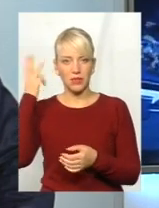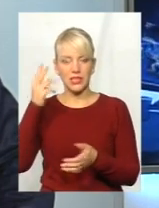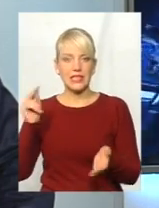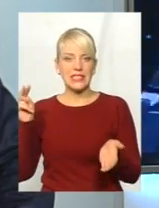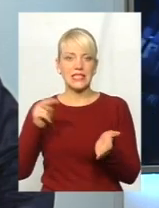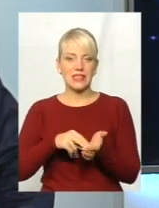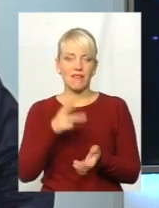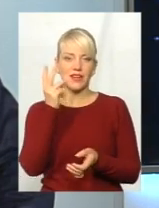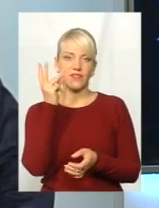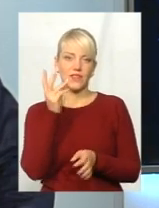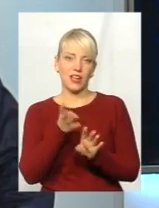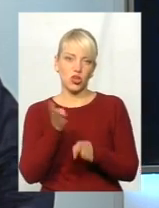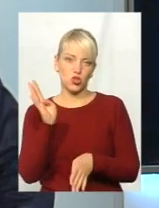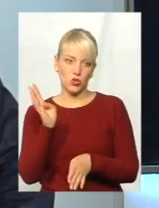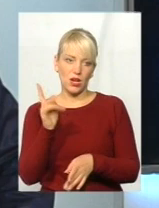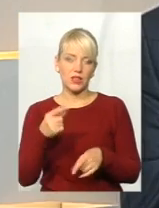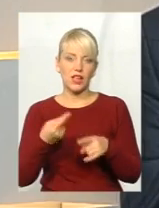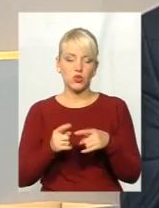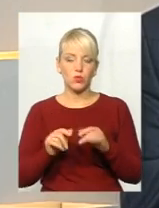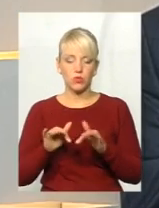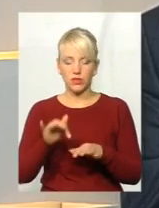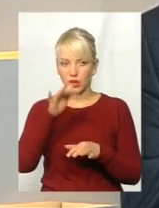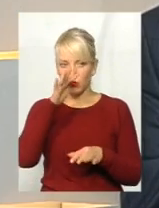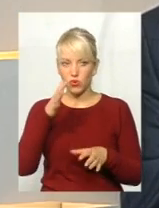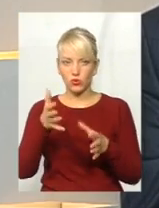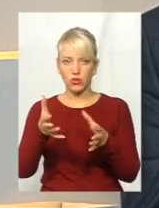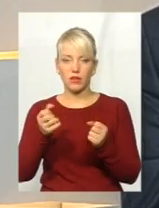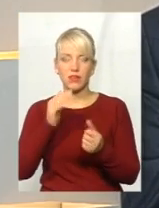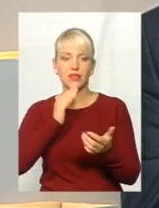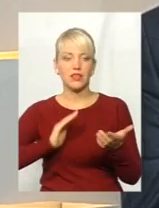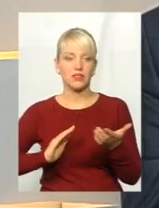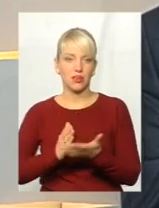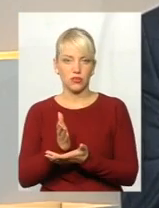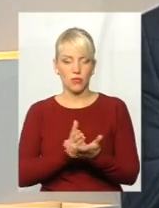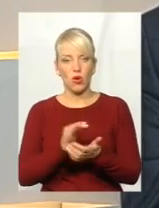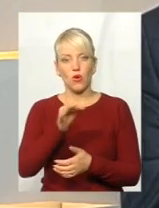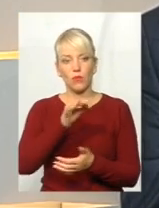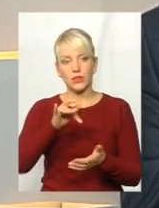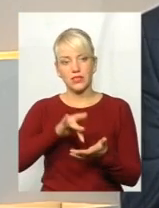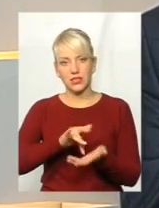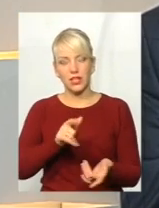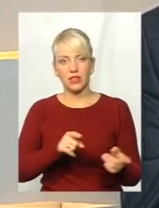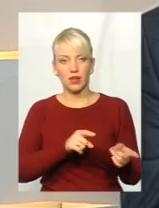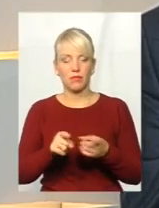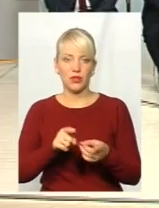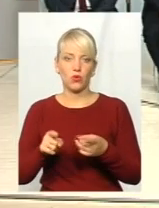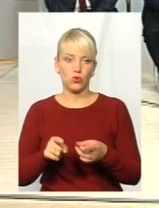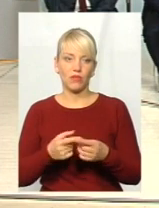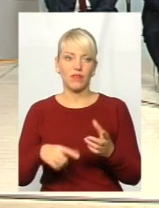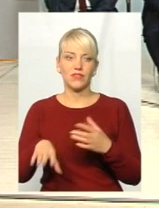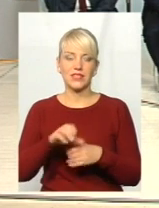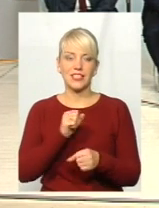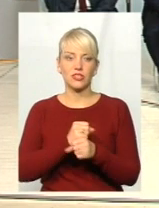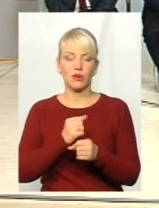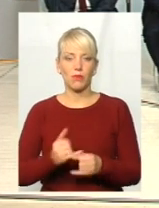процедуру, не можуть отримати якісну послугу. Обласний центр підготував, здавалося, зробив все для